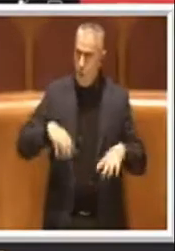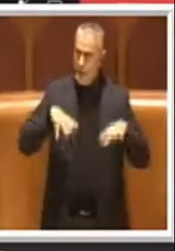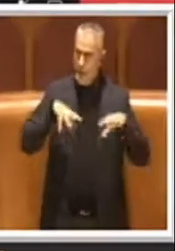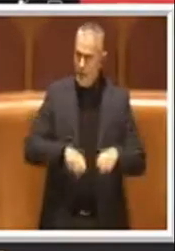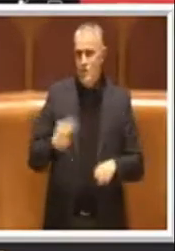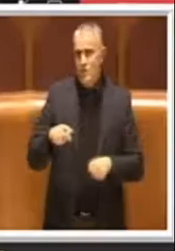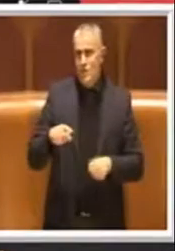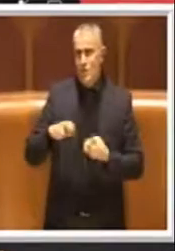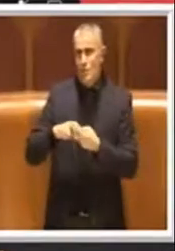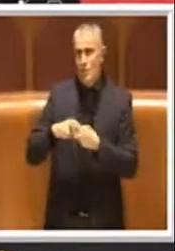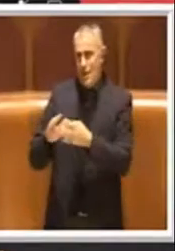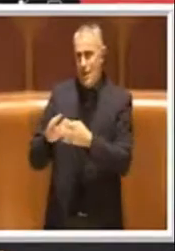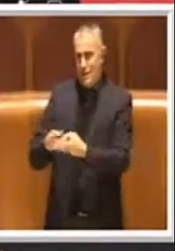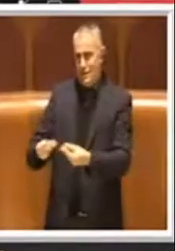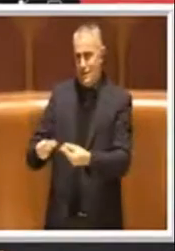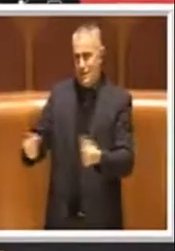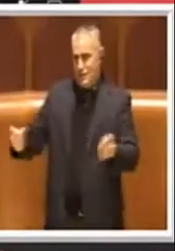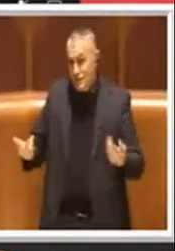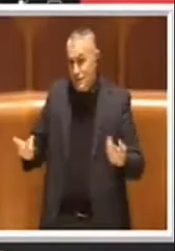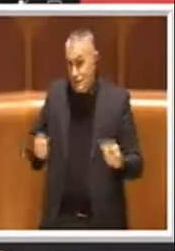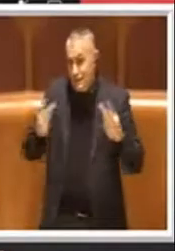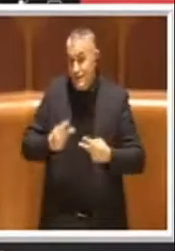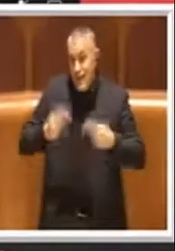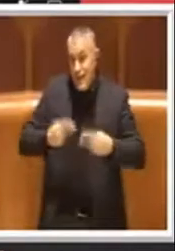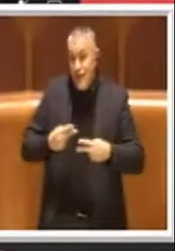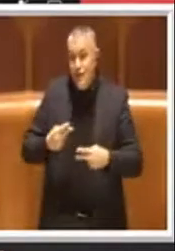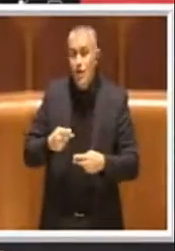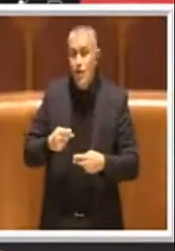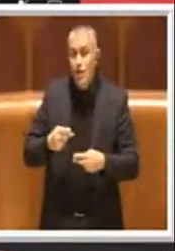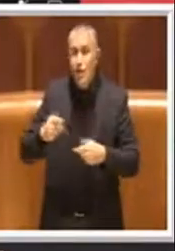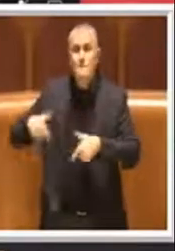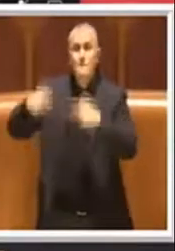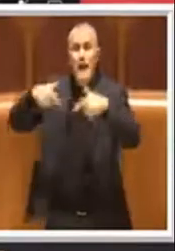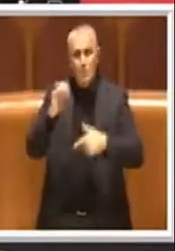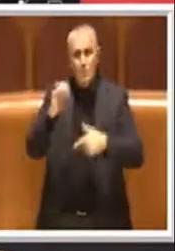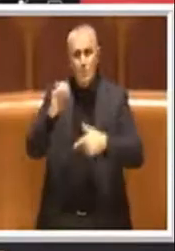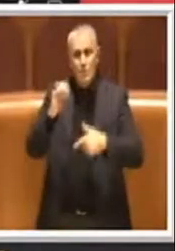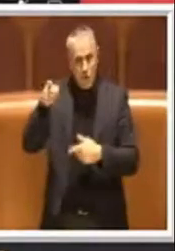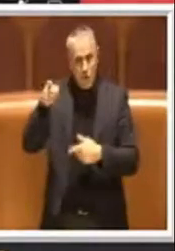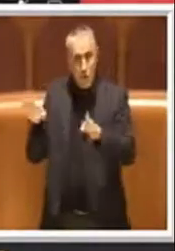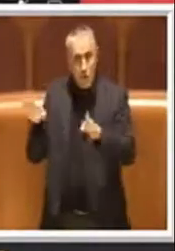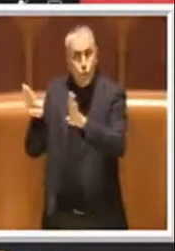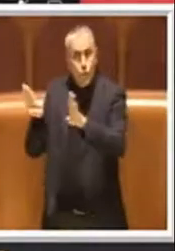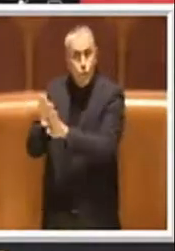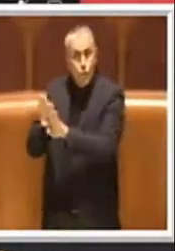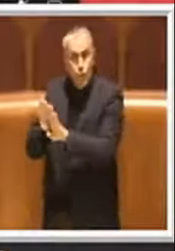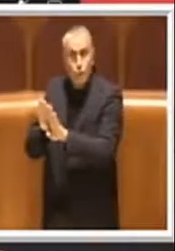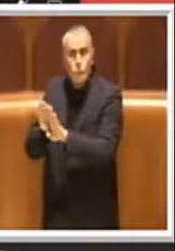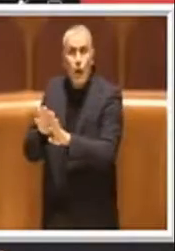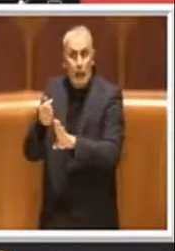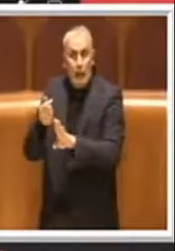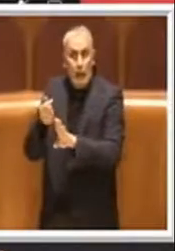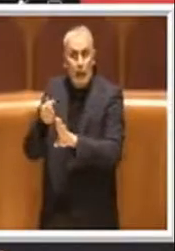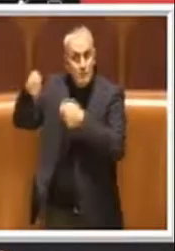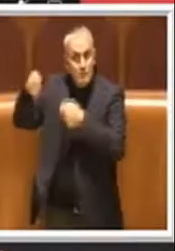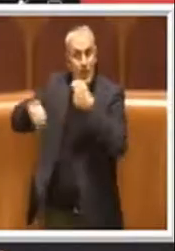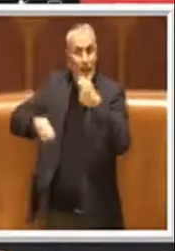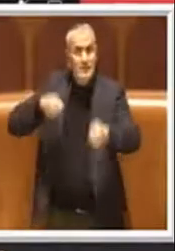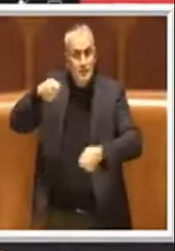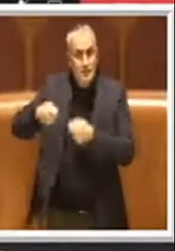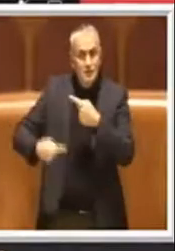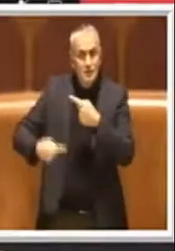risolvere questo problema, perché oggettivamente la chiusura del bioparco fa andare avanti comunque i costi, ma non fa